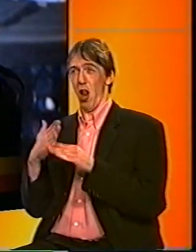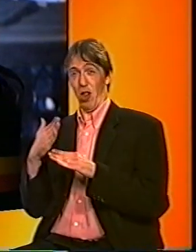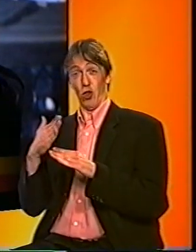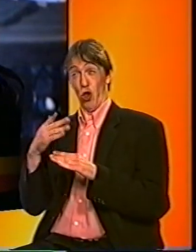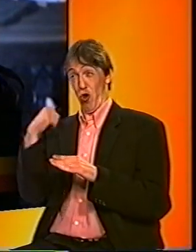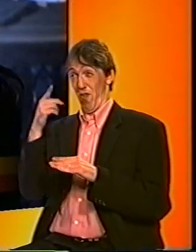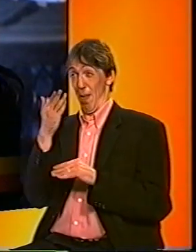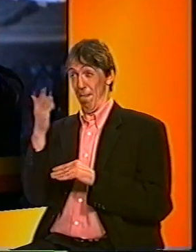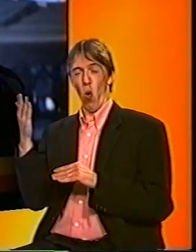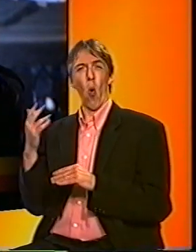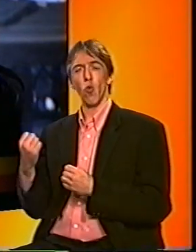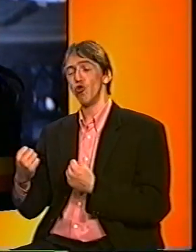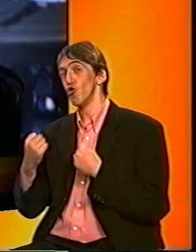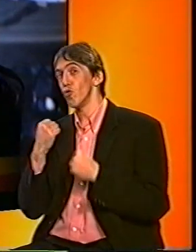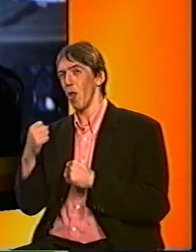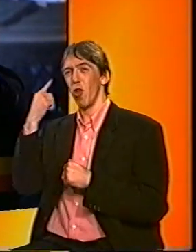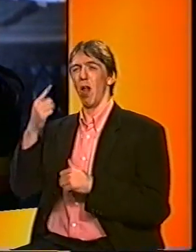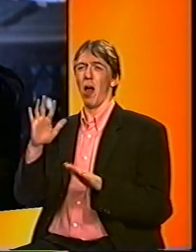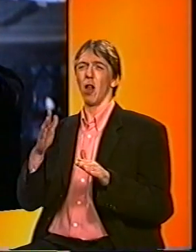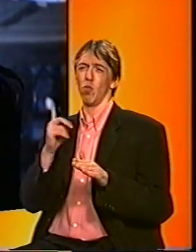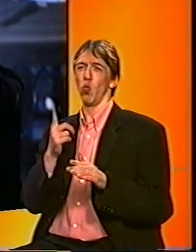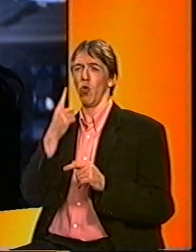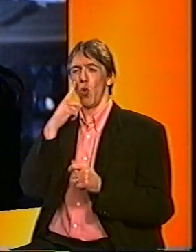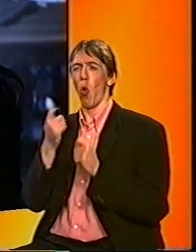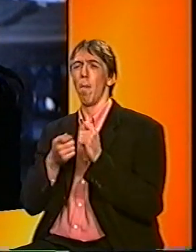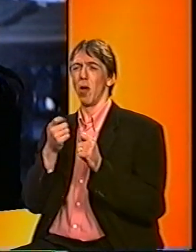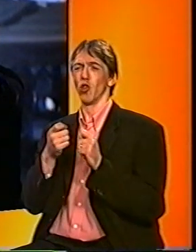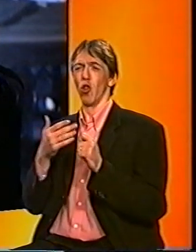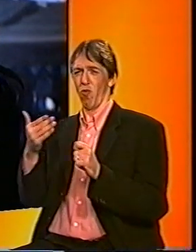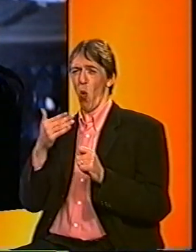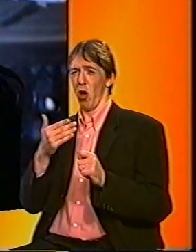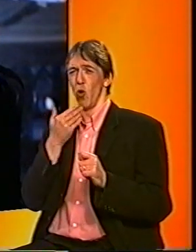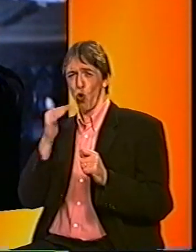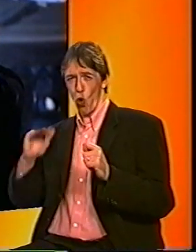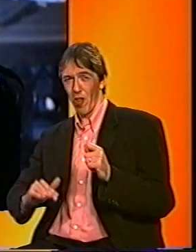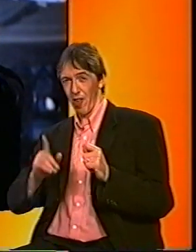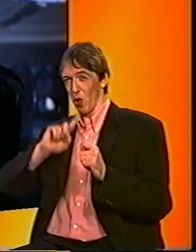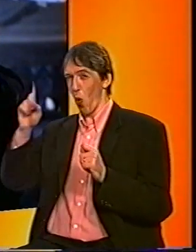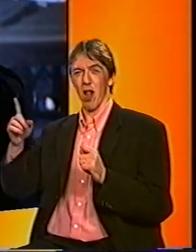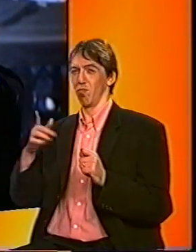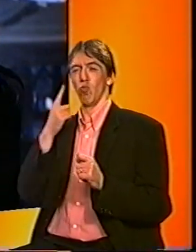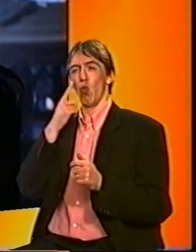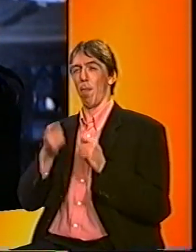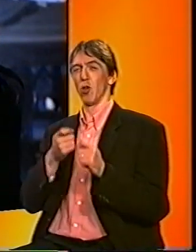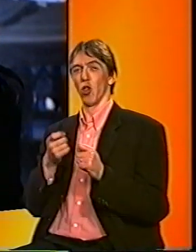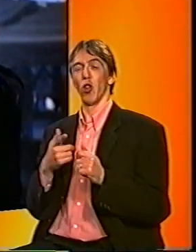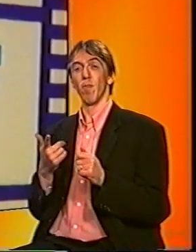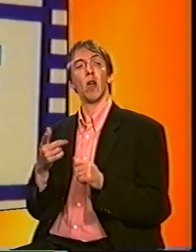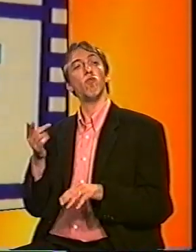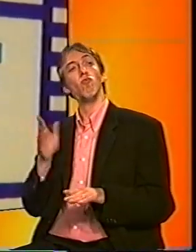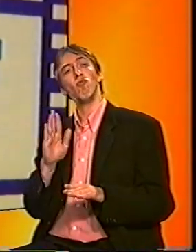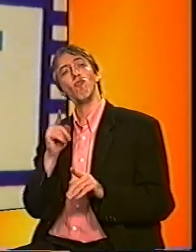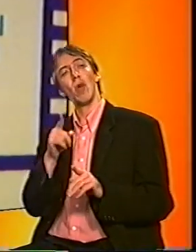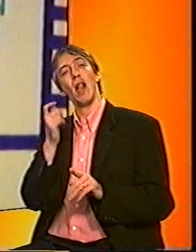je zou kunnen zeggen toch wel mee moet oppassen voordat je daar helemaal naartoe gaat als jong kind. Welke leeftijd? 16 jaar en ouder.